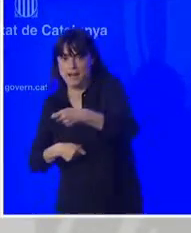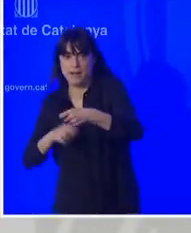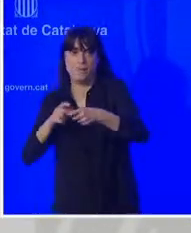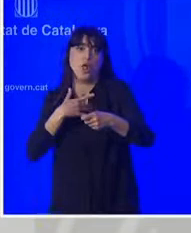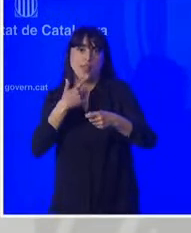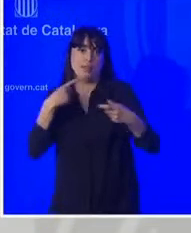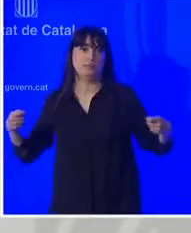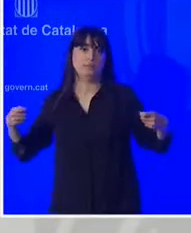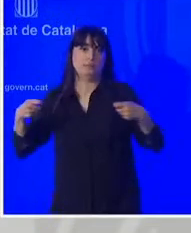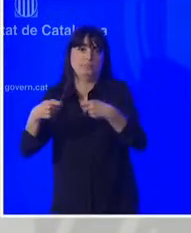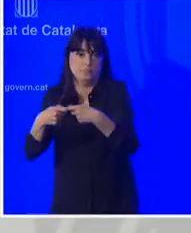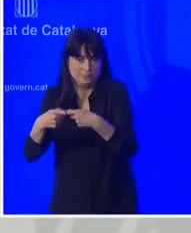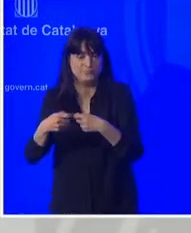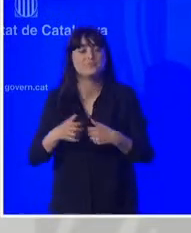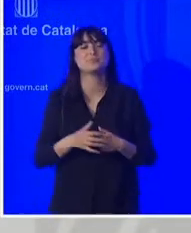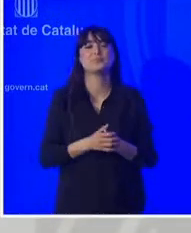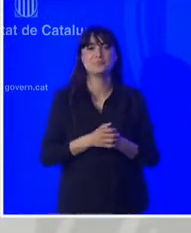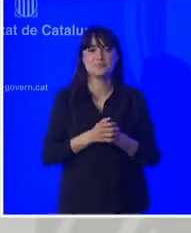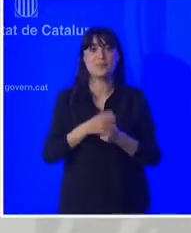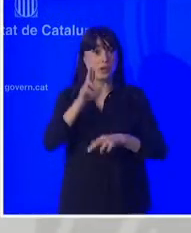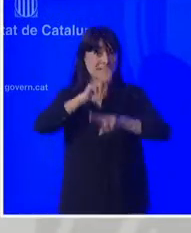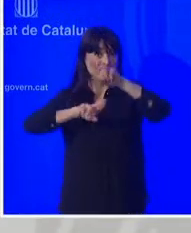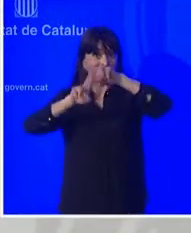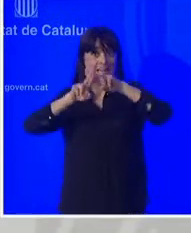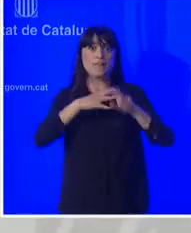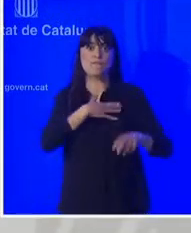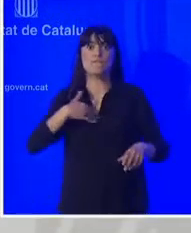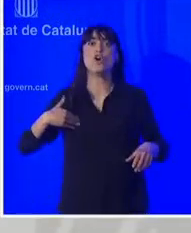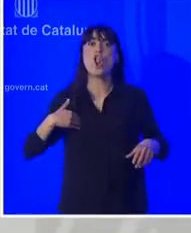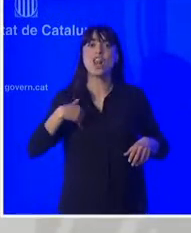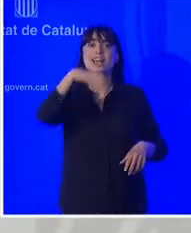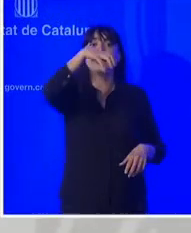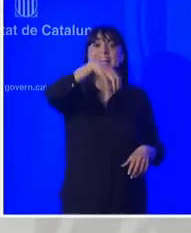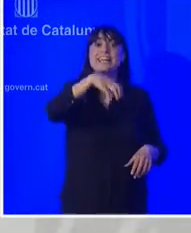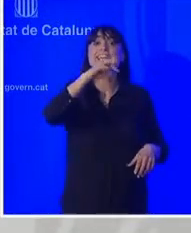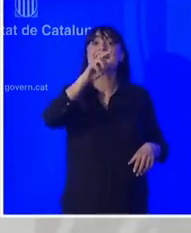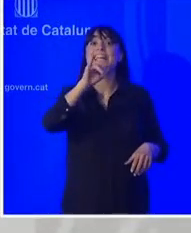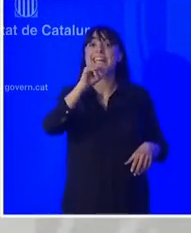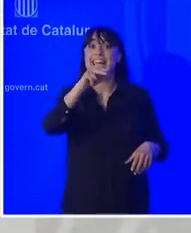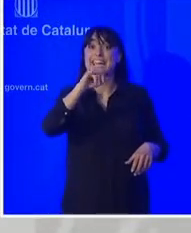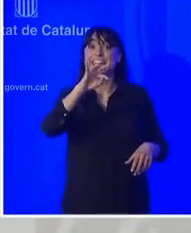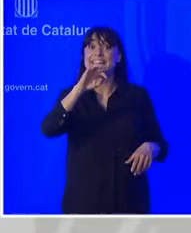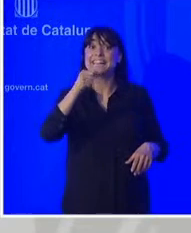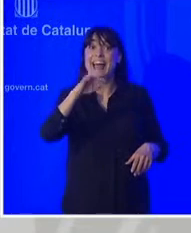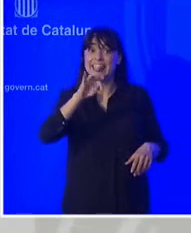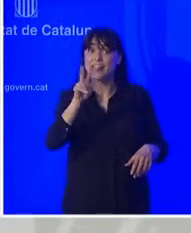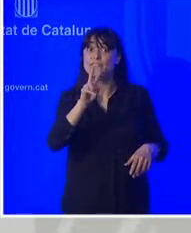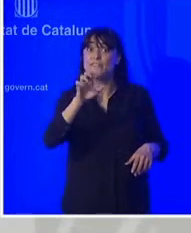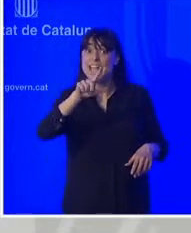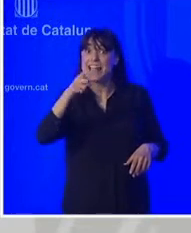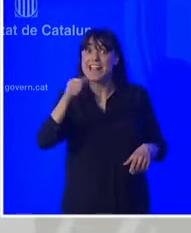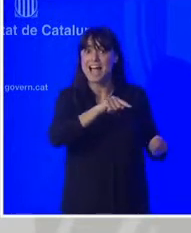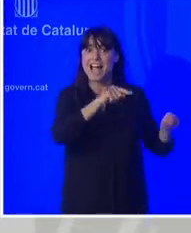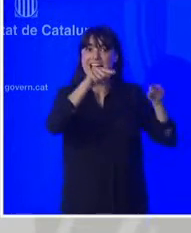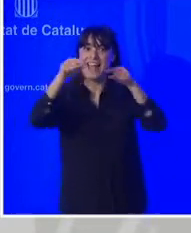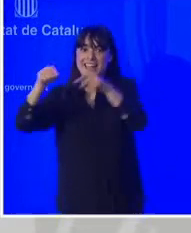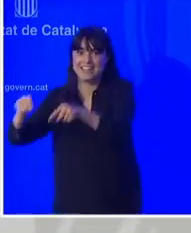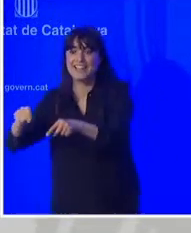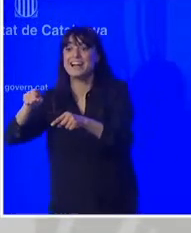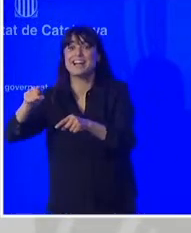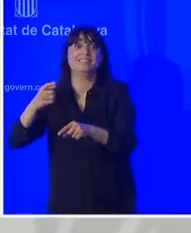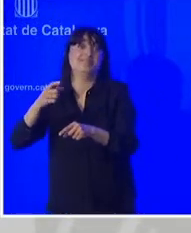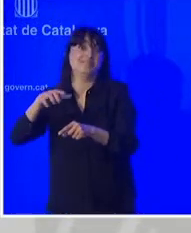previsió del govern és traslladar l'antiga presó de Trinitat Vella a un solar de 6.500 metres quadrats que